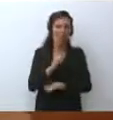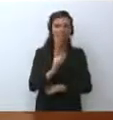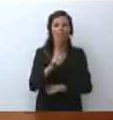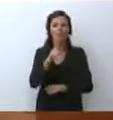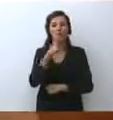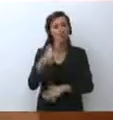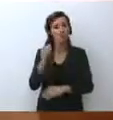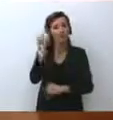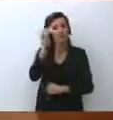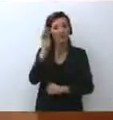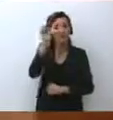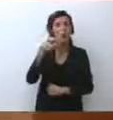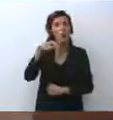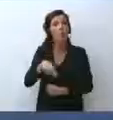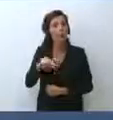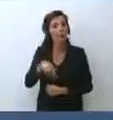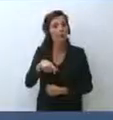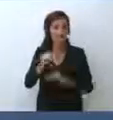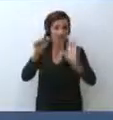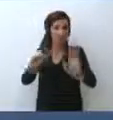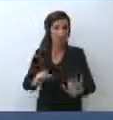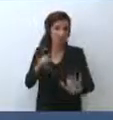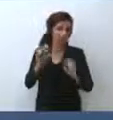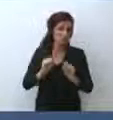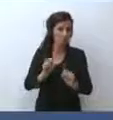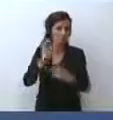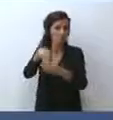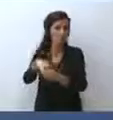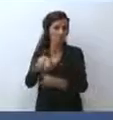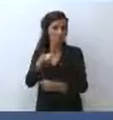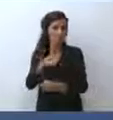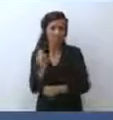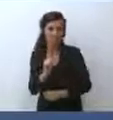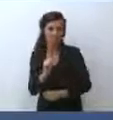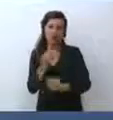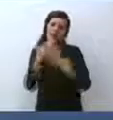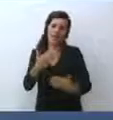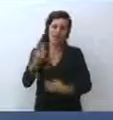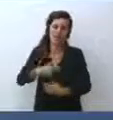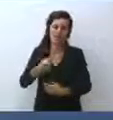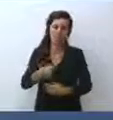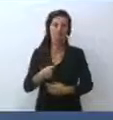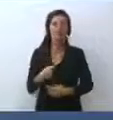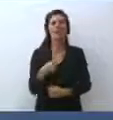mesi come una possibilità? Grazie, Presidente. Grazie. Trovo un po'